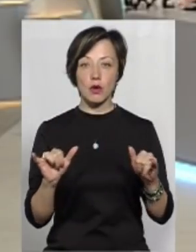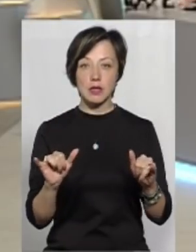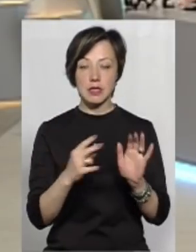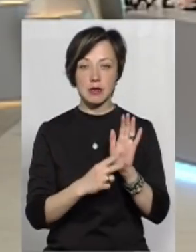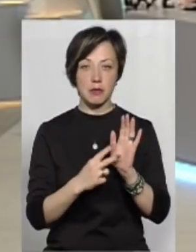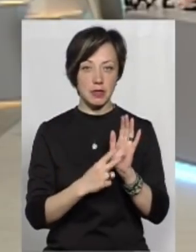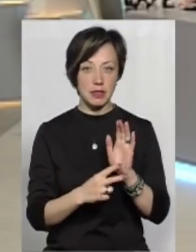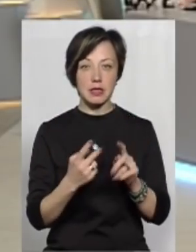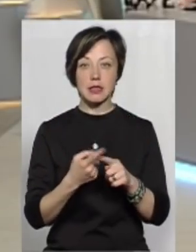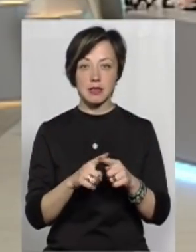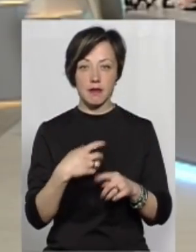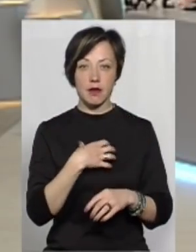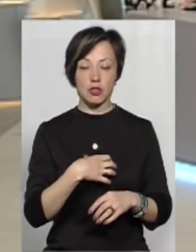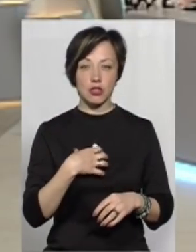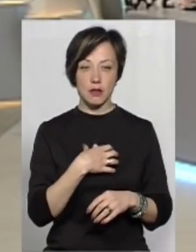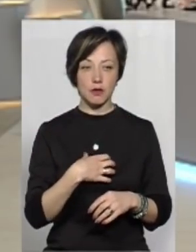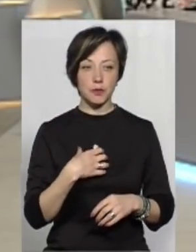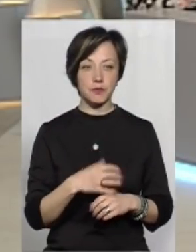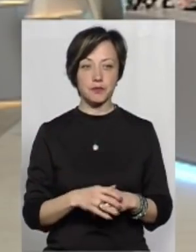70%. Оце важливо.